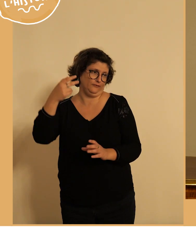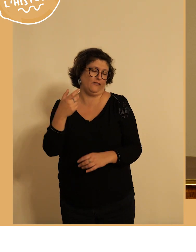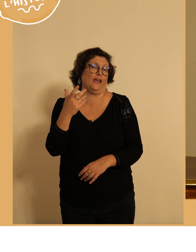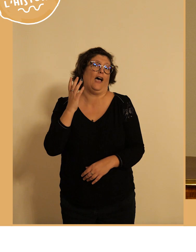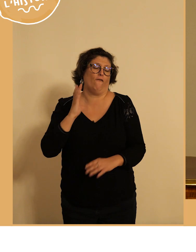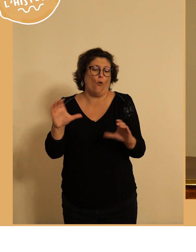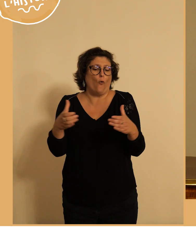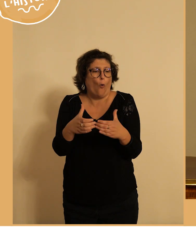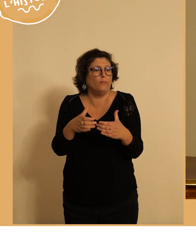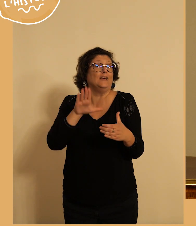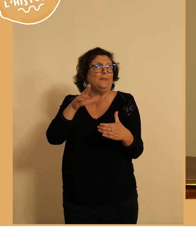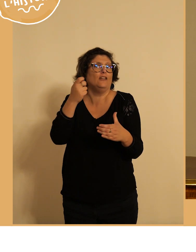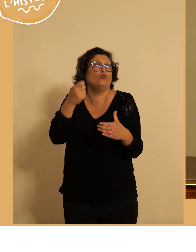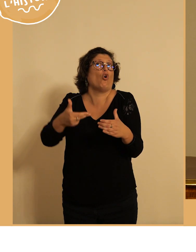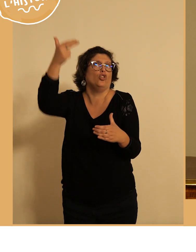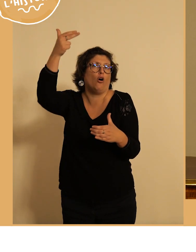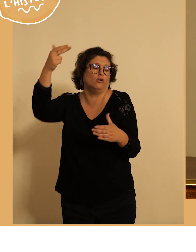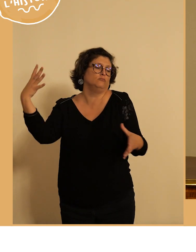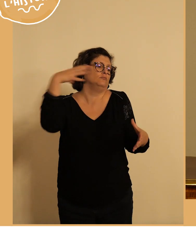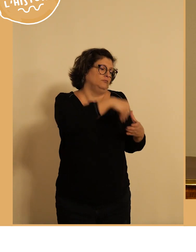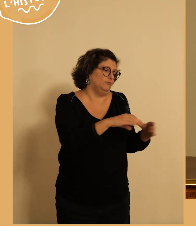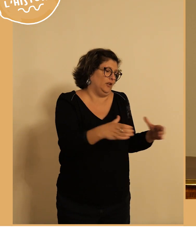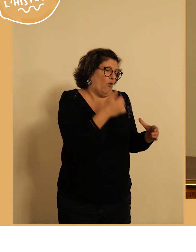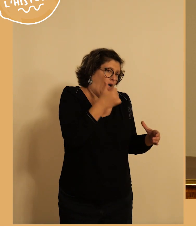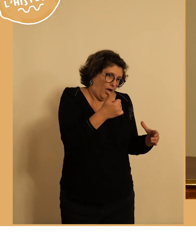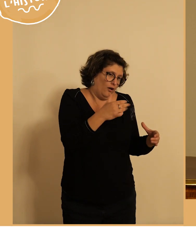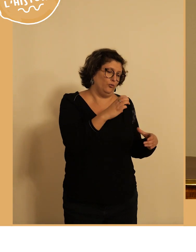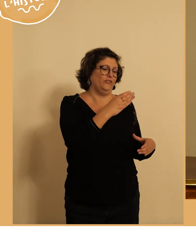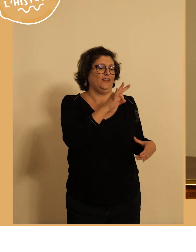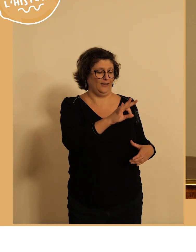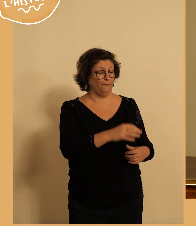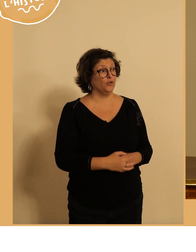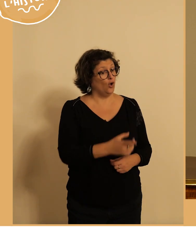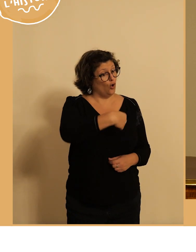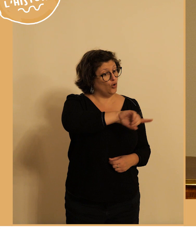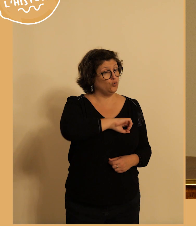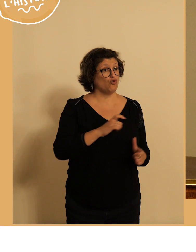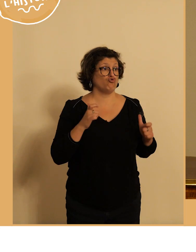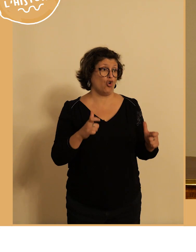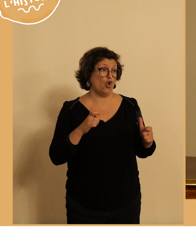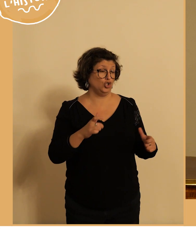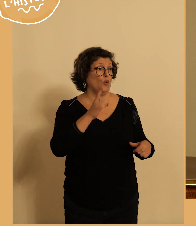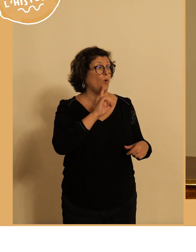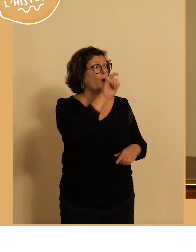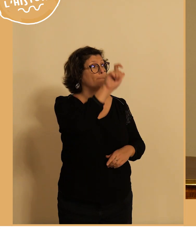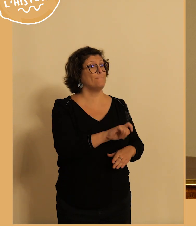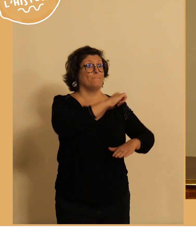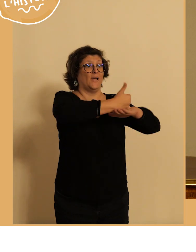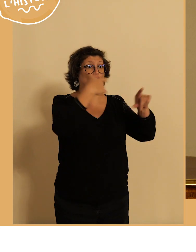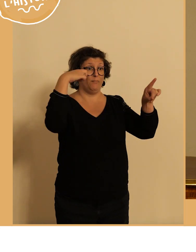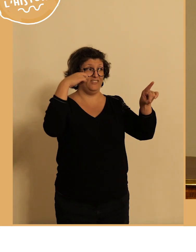Nord oui bah écoutez à l'UCT nous avons une chance extraordinaire c'est que nous avons un président qui est un ancien major de la gendarmerie